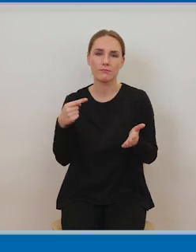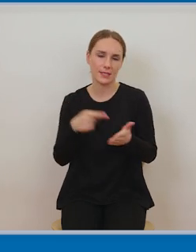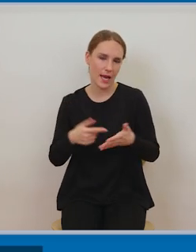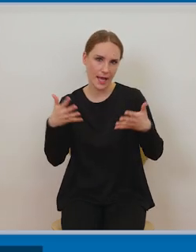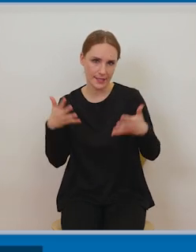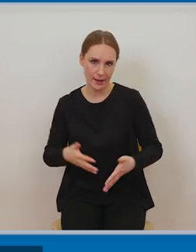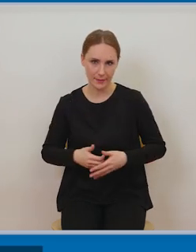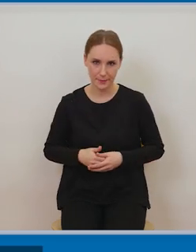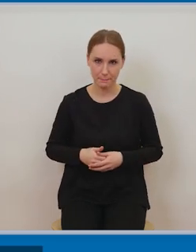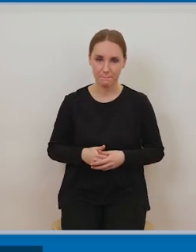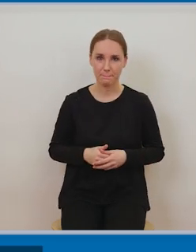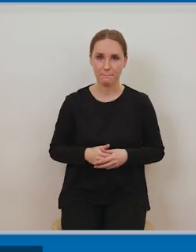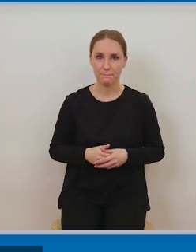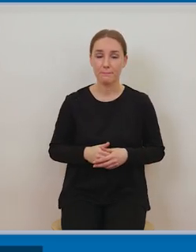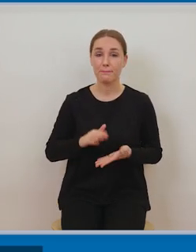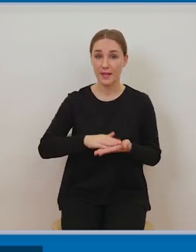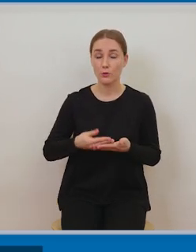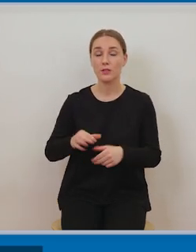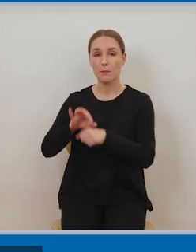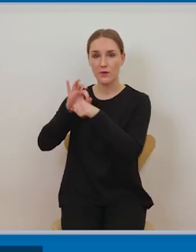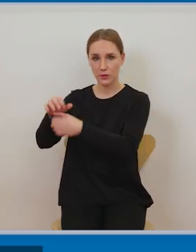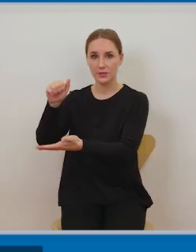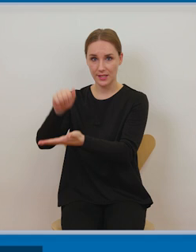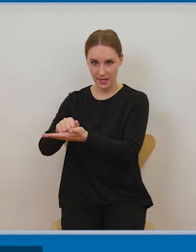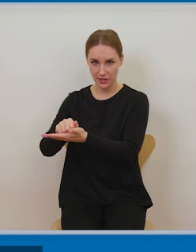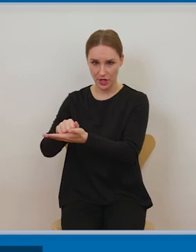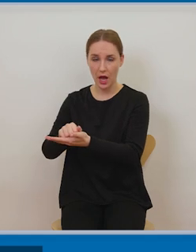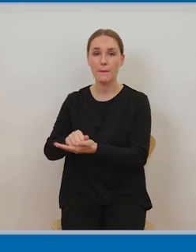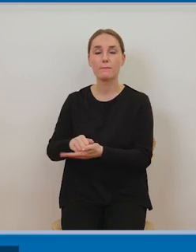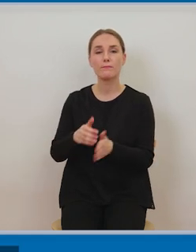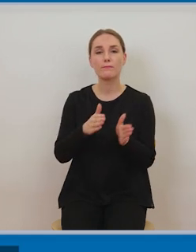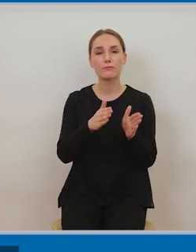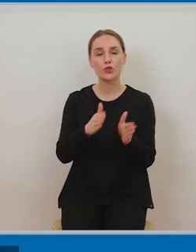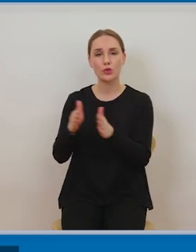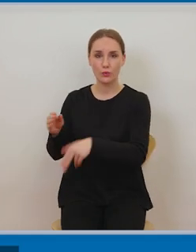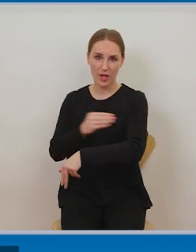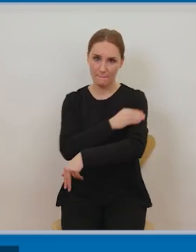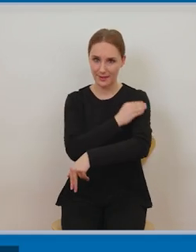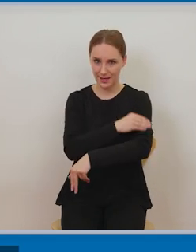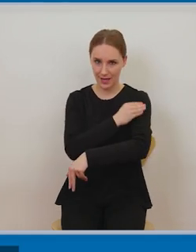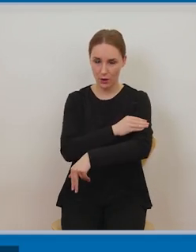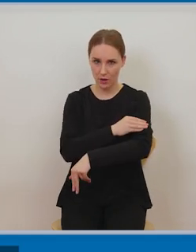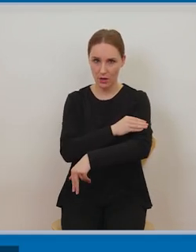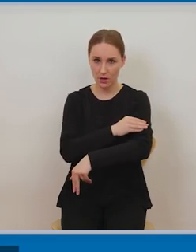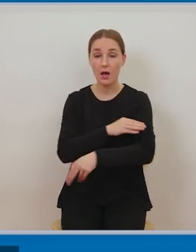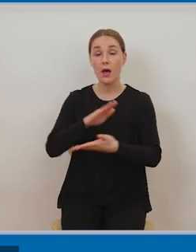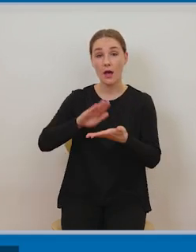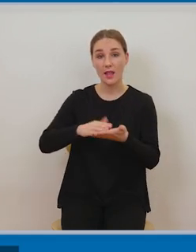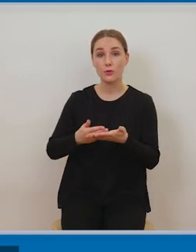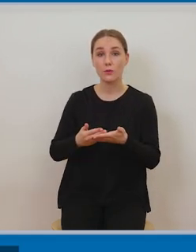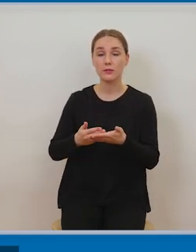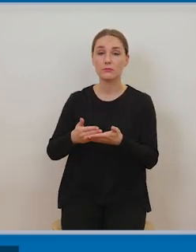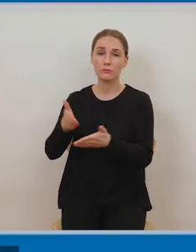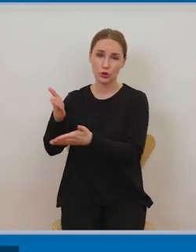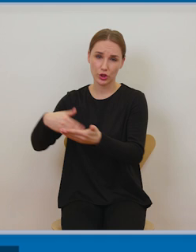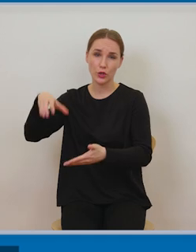którzy mają niepełnosprawności te materiały egzaminacyjne w których będą wykorzystane cudze utwory będą